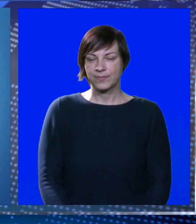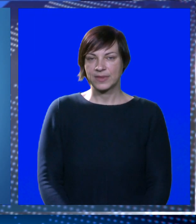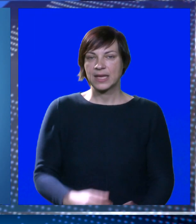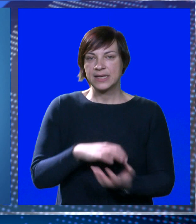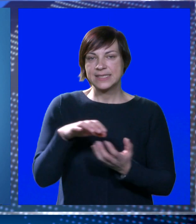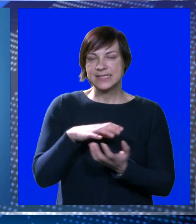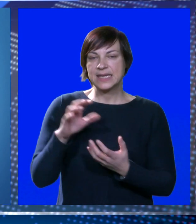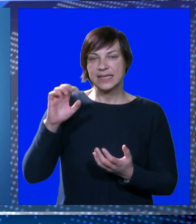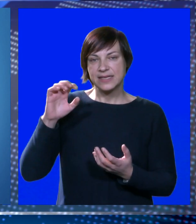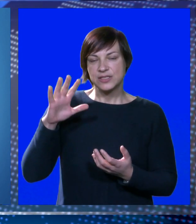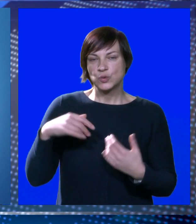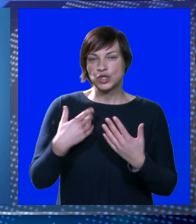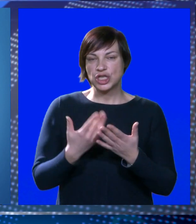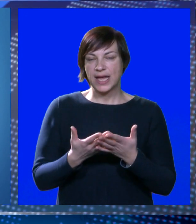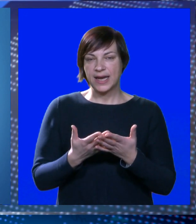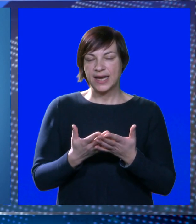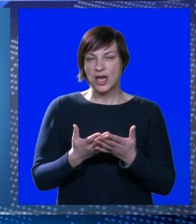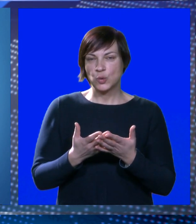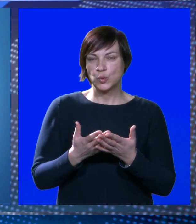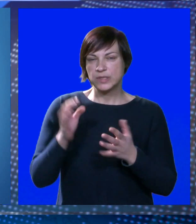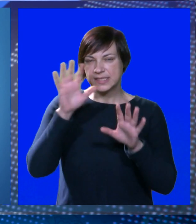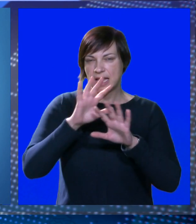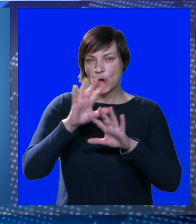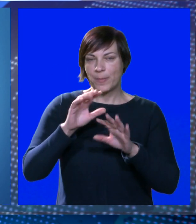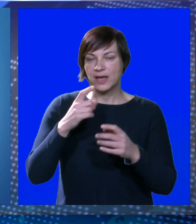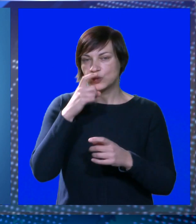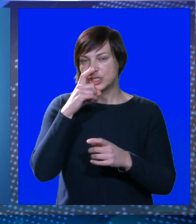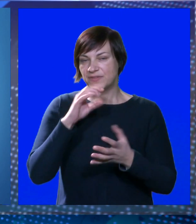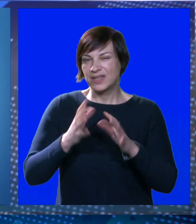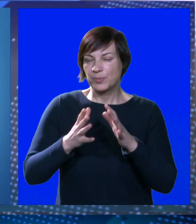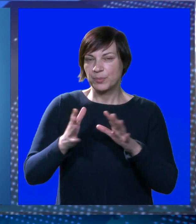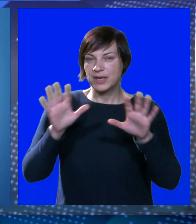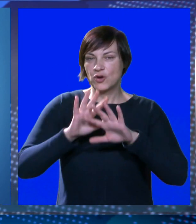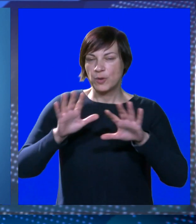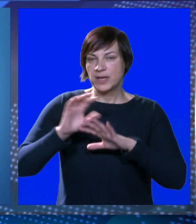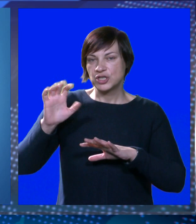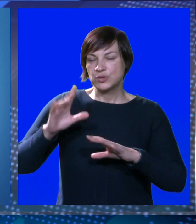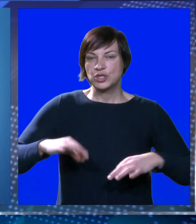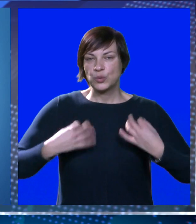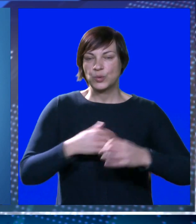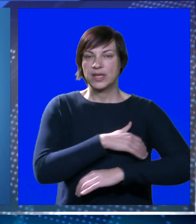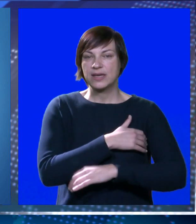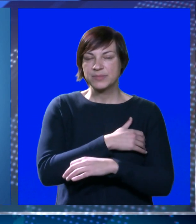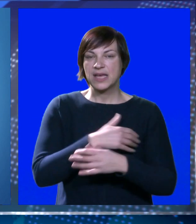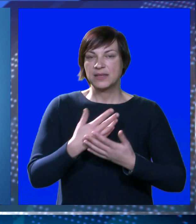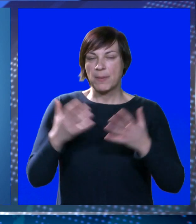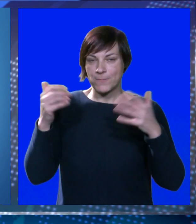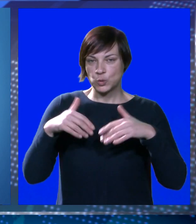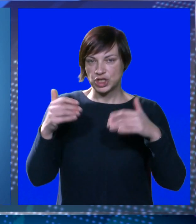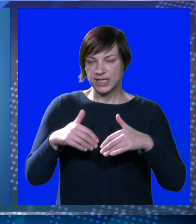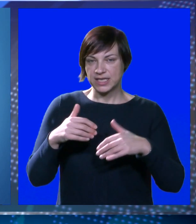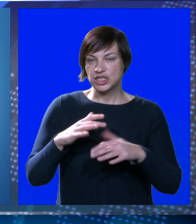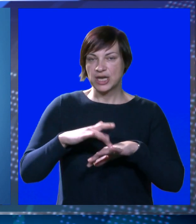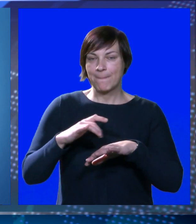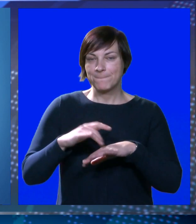Srijeda uglavnom sunčana uz povremenu mjestimičnu naoblaku, četvrtav promjenjiv, a uz oblačna i sunčana razdoblja u jutarnjim satima moguća i kiša.